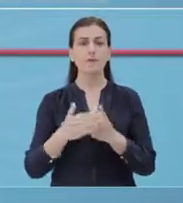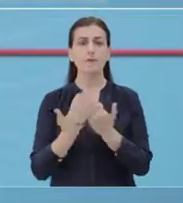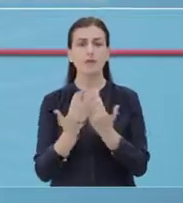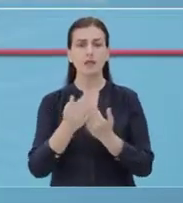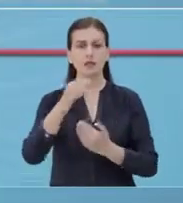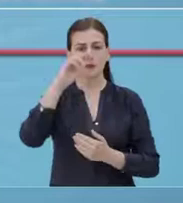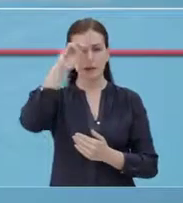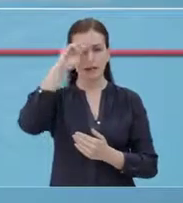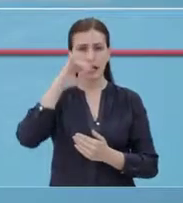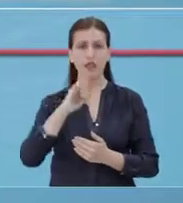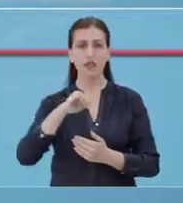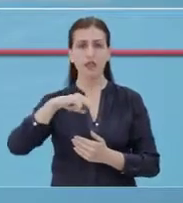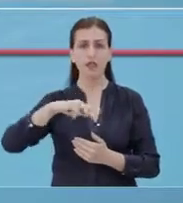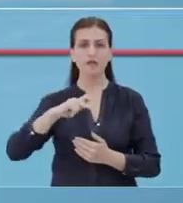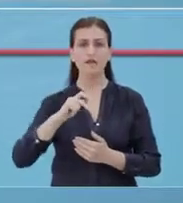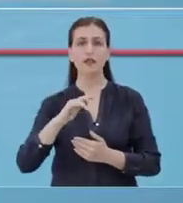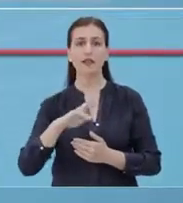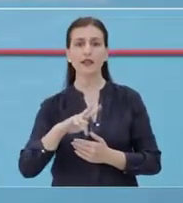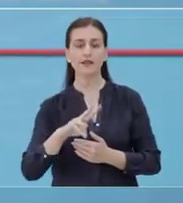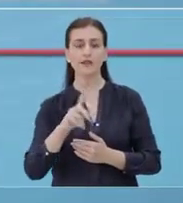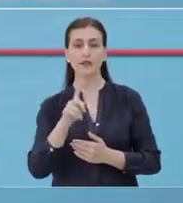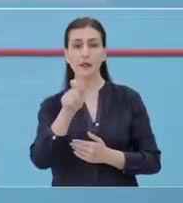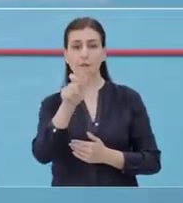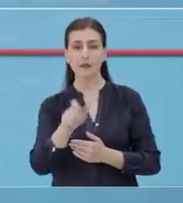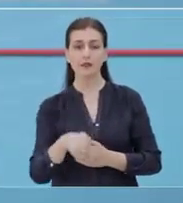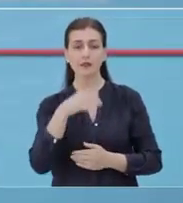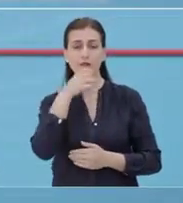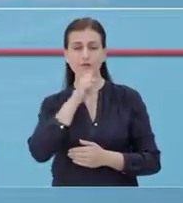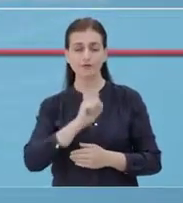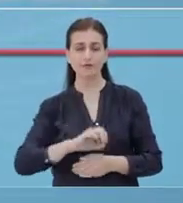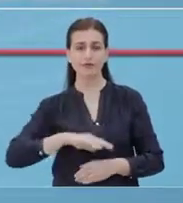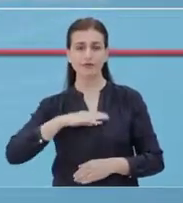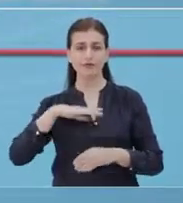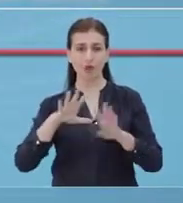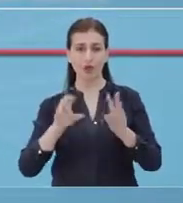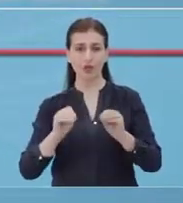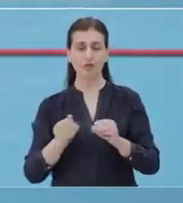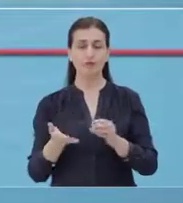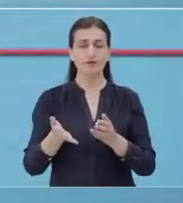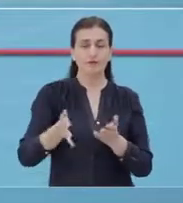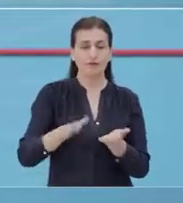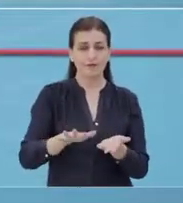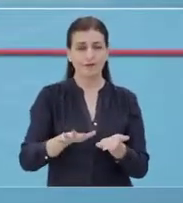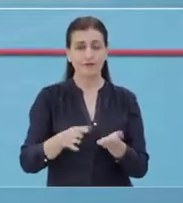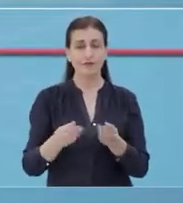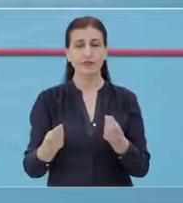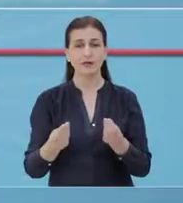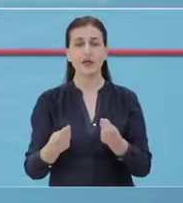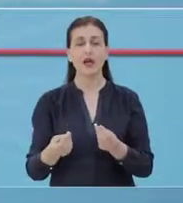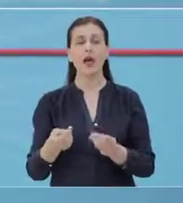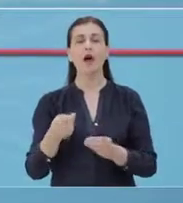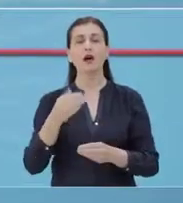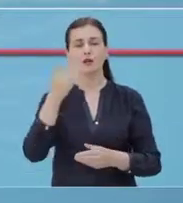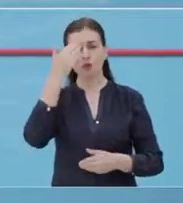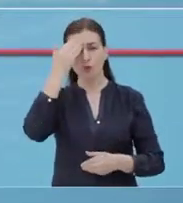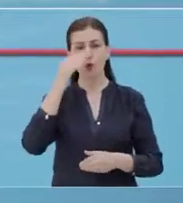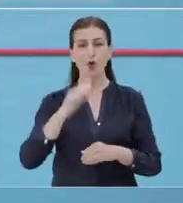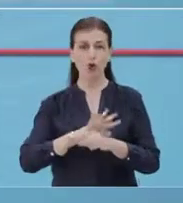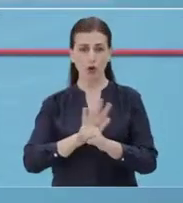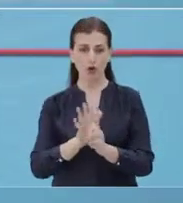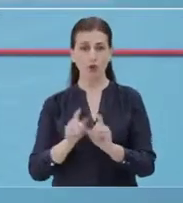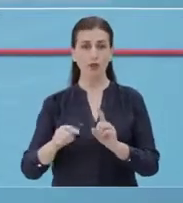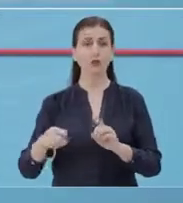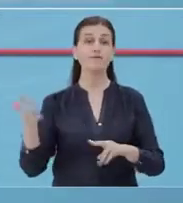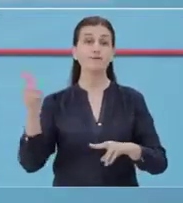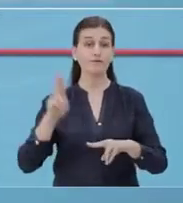sotëm në spitalin infektiv ka ndruarjet një pacient 90 vjeqar, i cili përveç të mundjes COVID-19